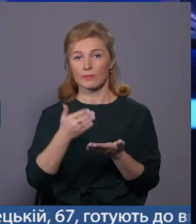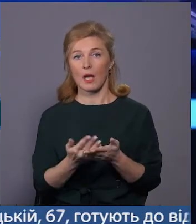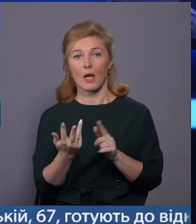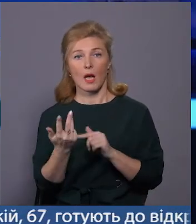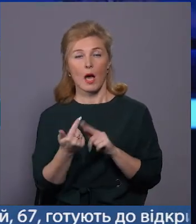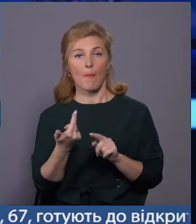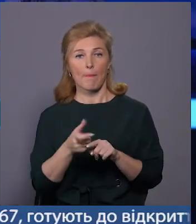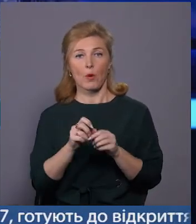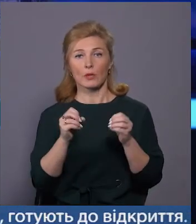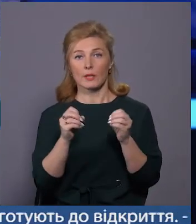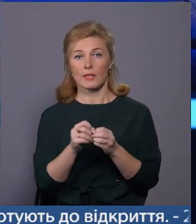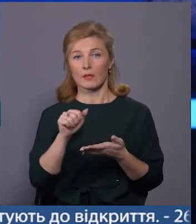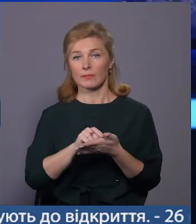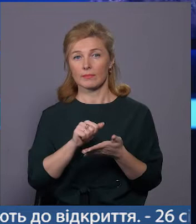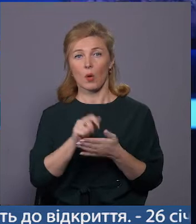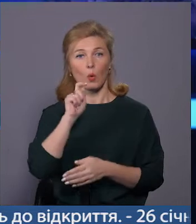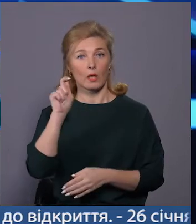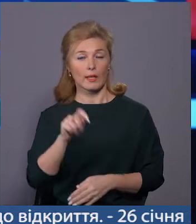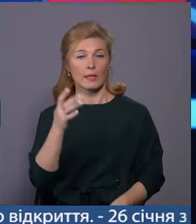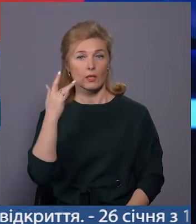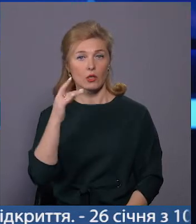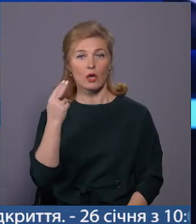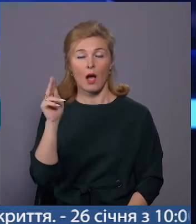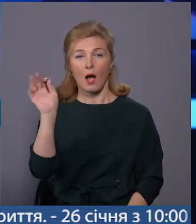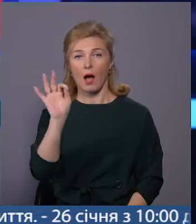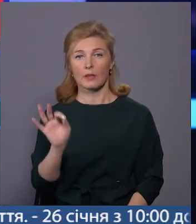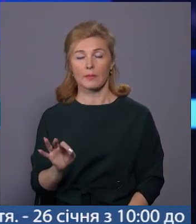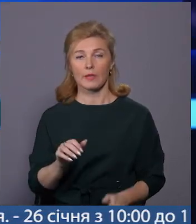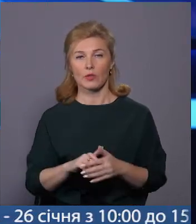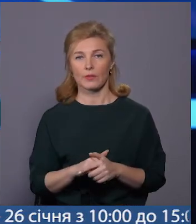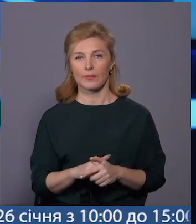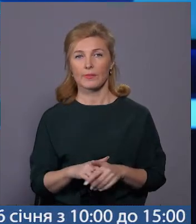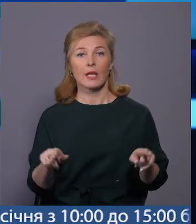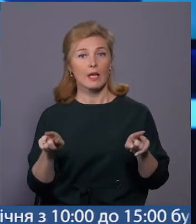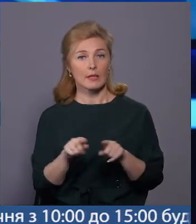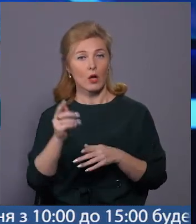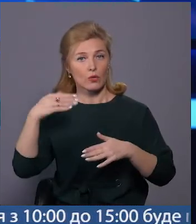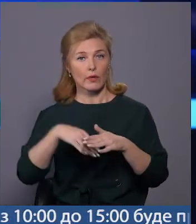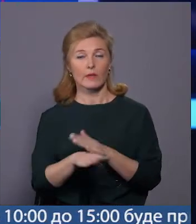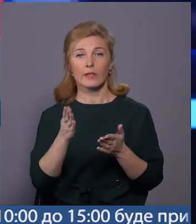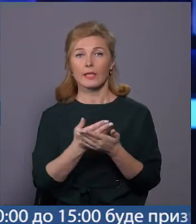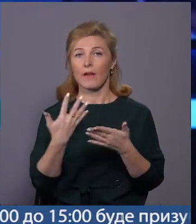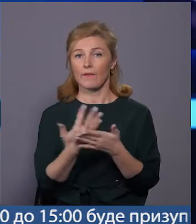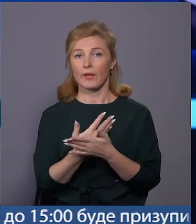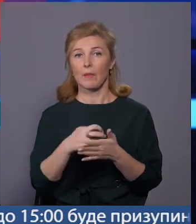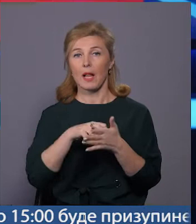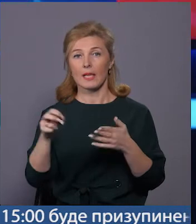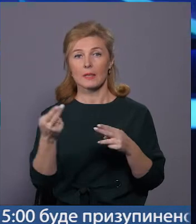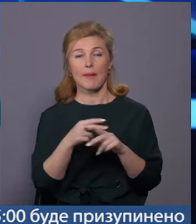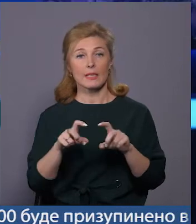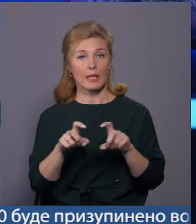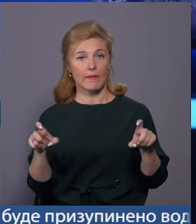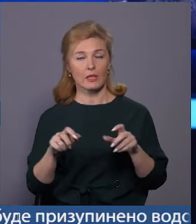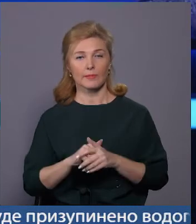десяток видань української діаспори зі США, Англії та Німеччини. Також в архіві фільм «Лист без конверта».